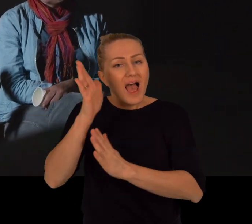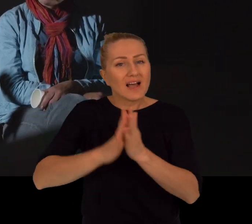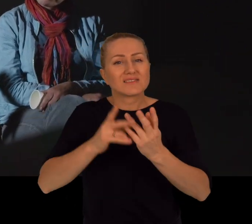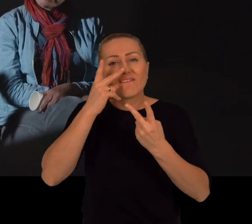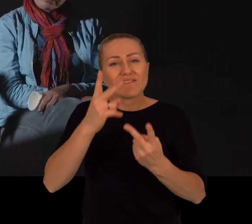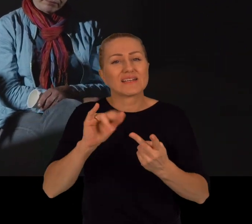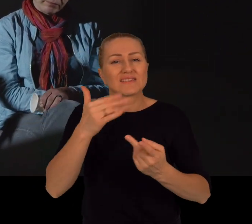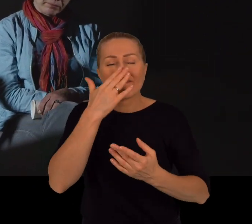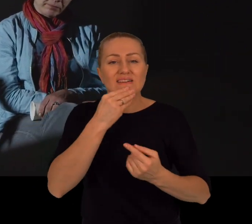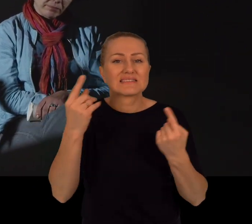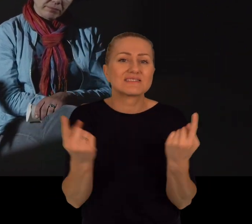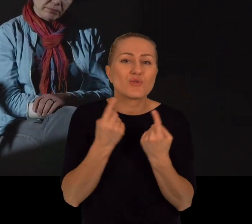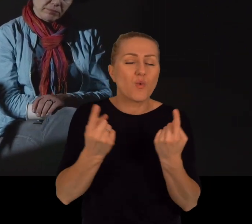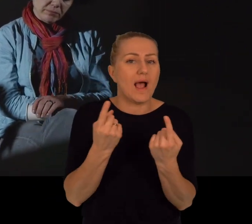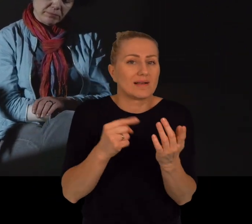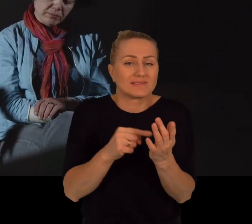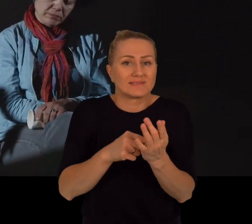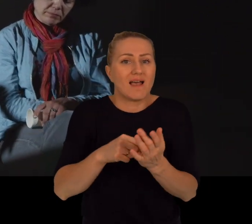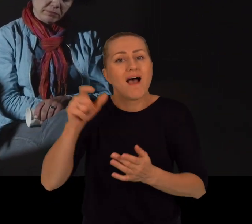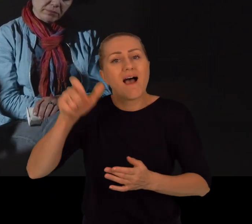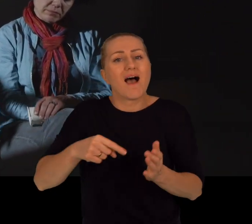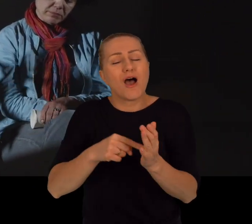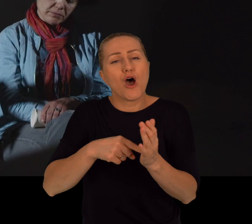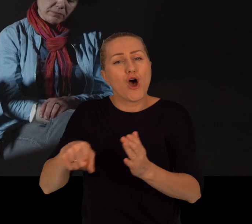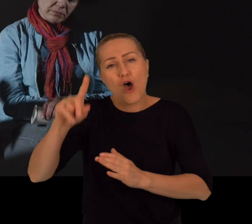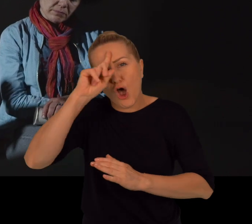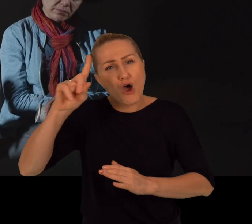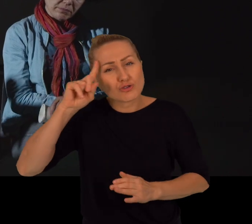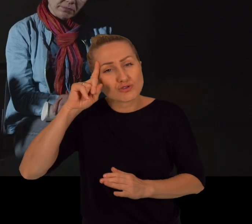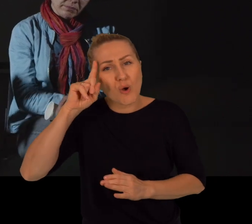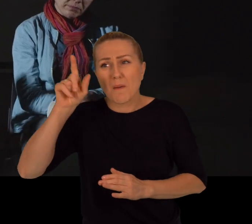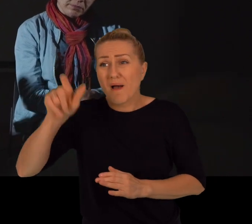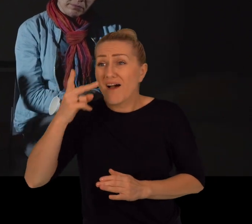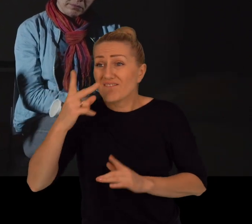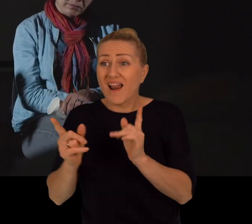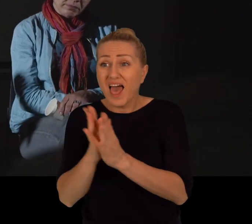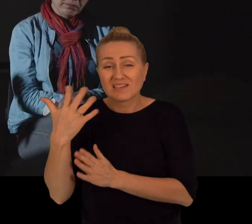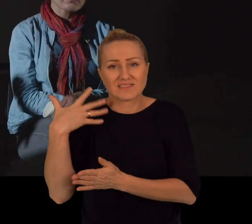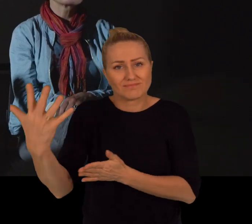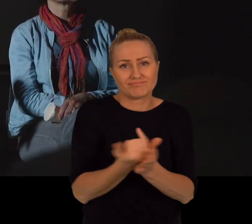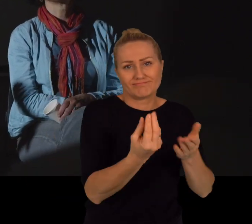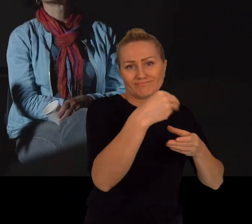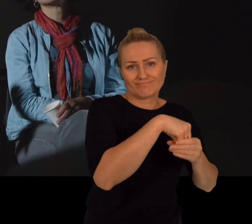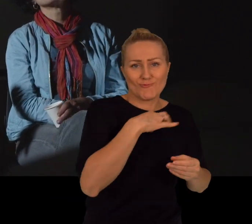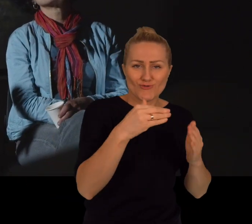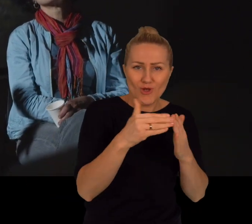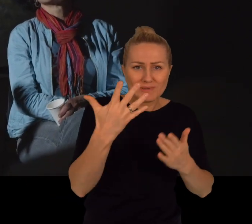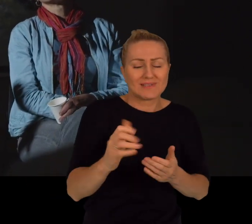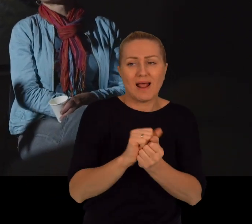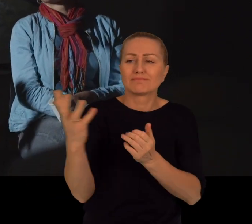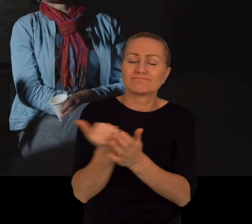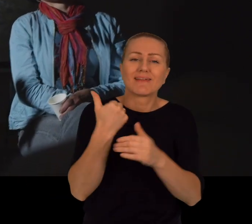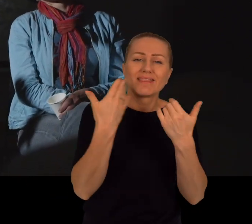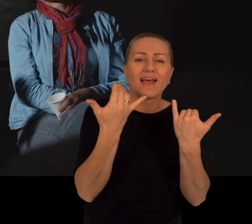jest sytuacji, mieć takie poczucie, że najbardziej chciałoby się taką osobę zabrać do domu albo w jakieś inne bezpieczne